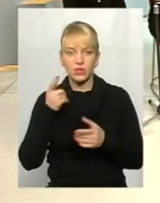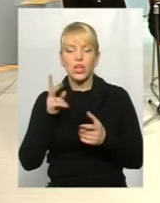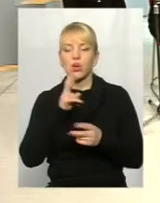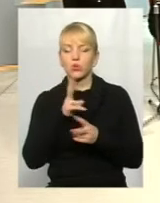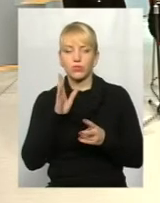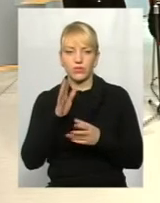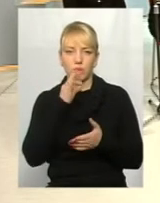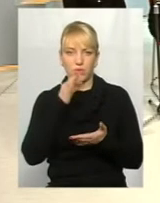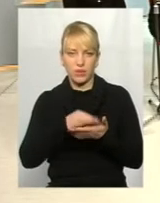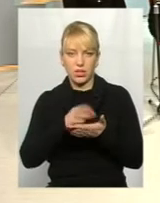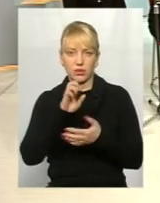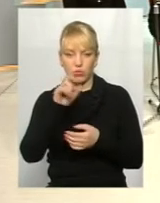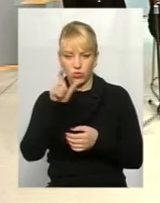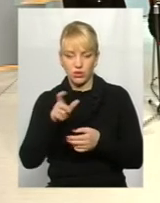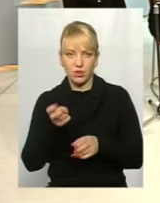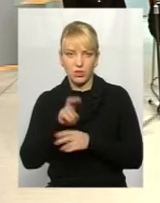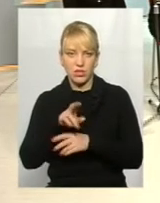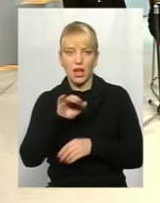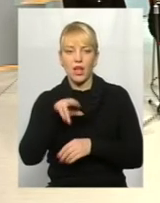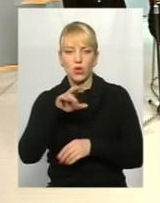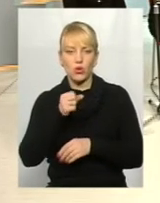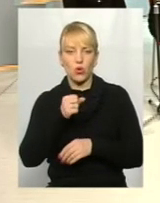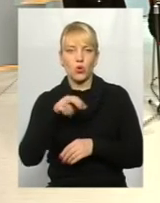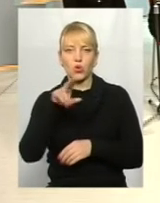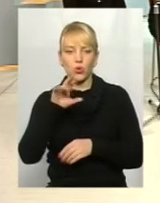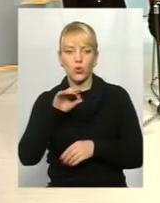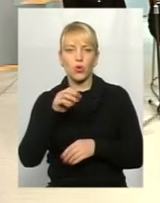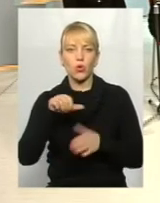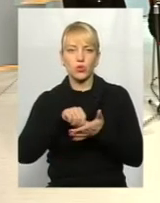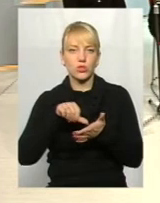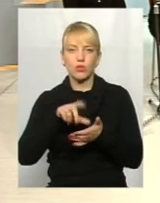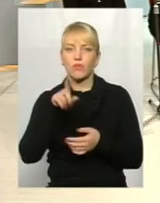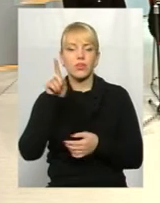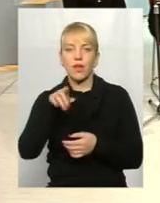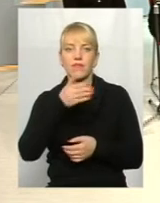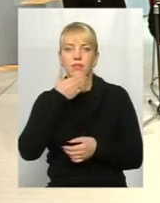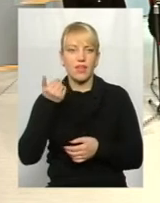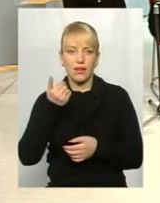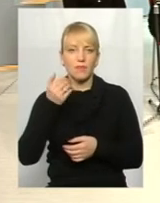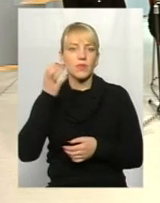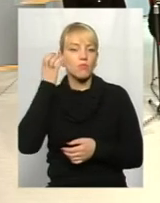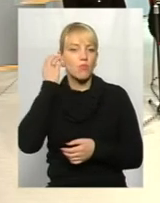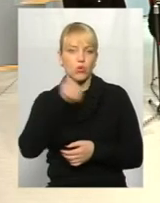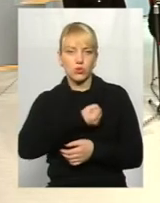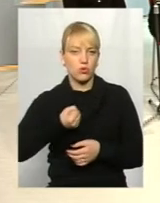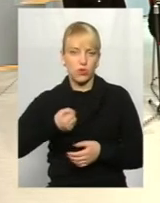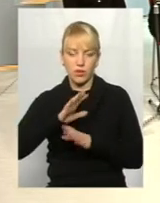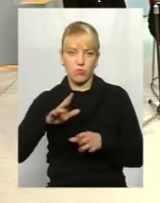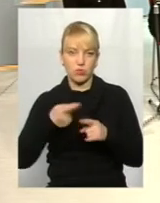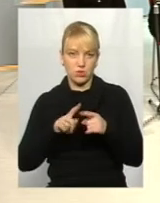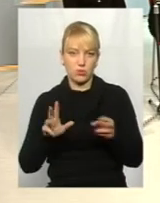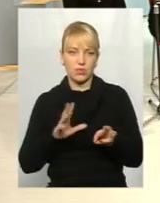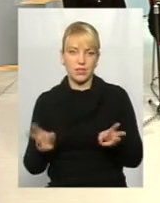відповідати? Бо людина прийшла до фізіатра, він навіть не послухав її. З запаленням легень, власне. Ось